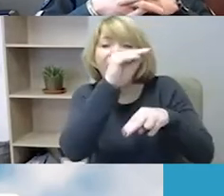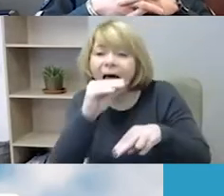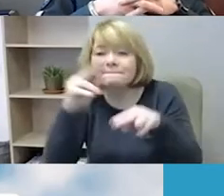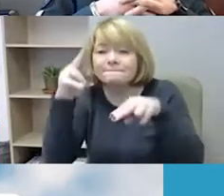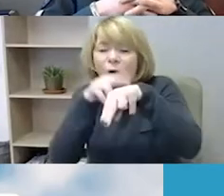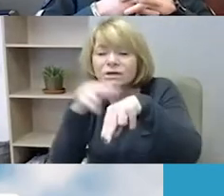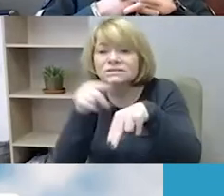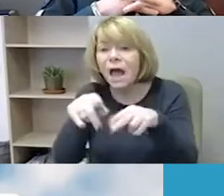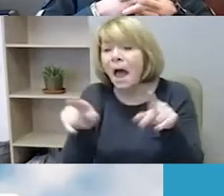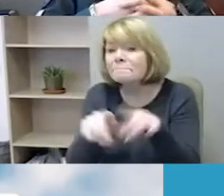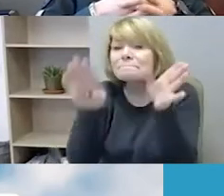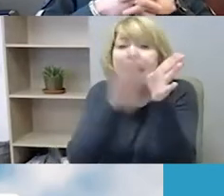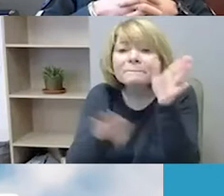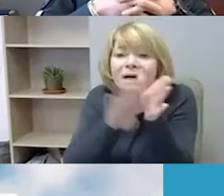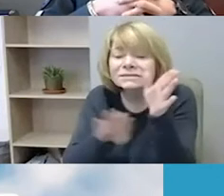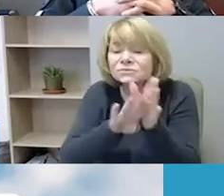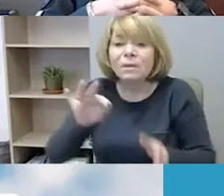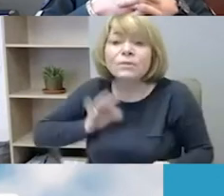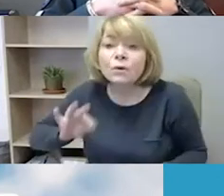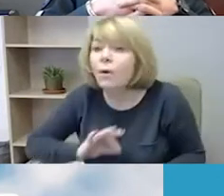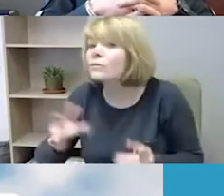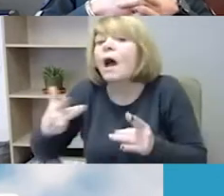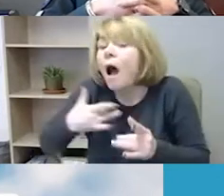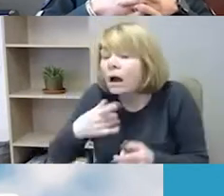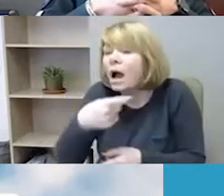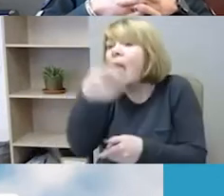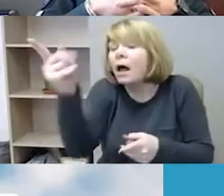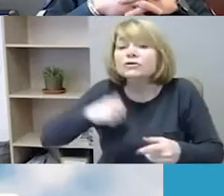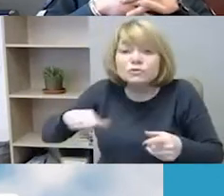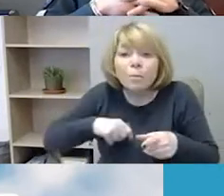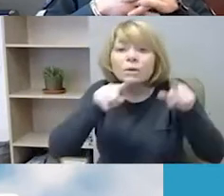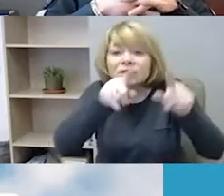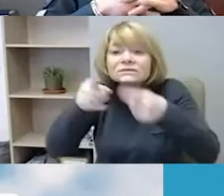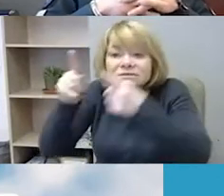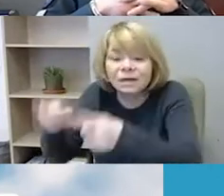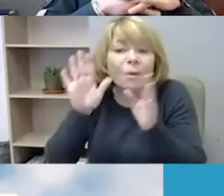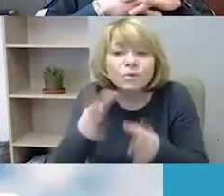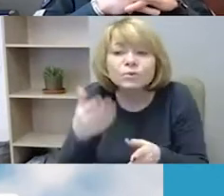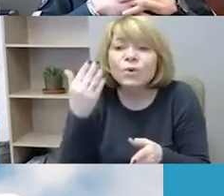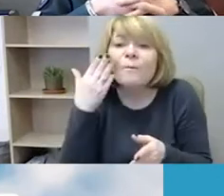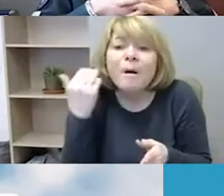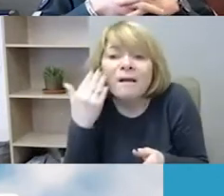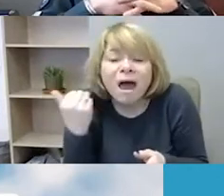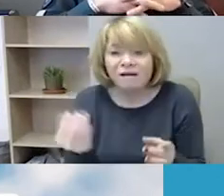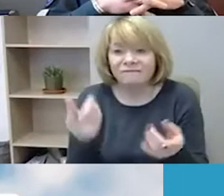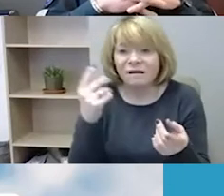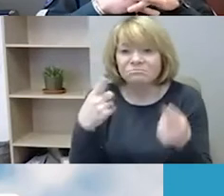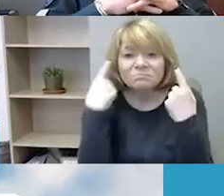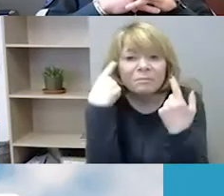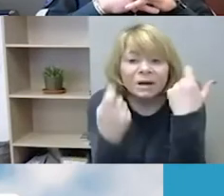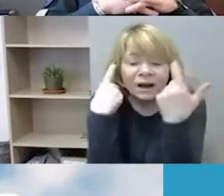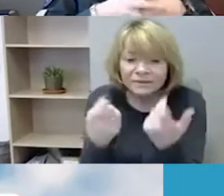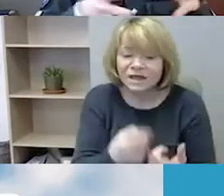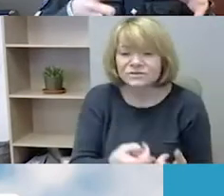reakciją, kad tikrai kuo daugiau mums praneštų, kuo daugiau informuotų, nes tikrai ta internetinė erdvė yra vėlgi be